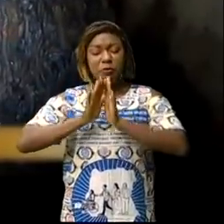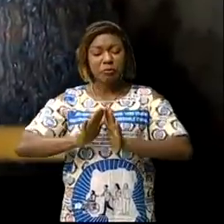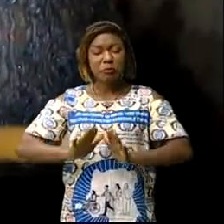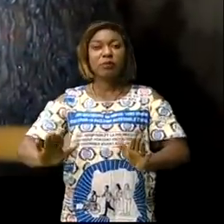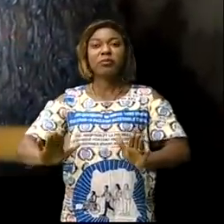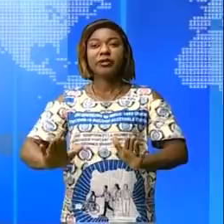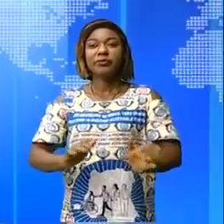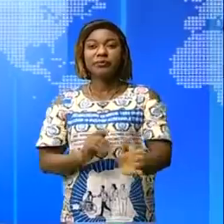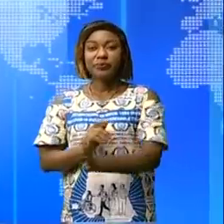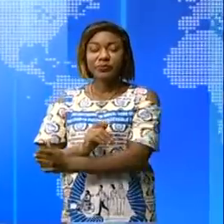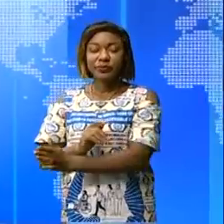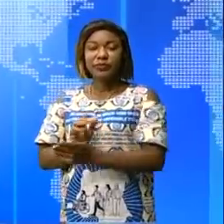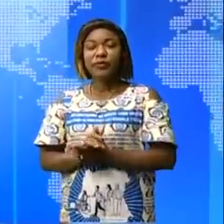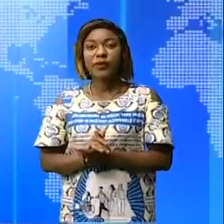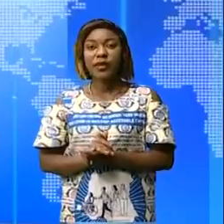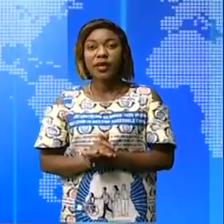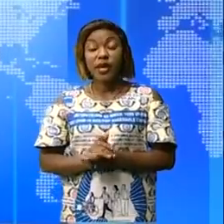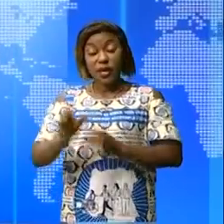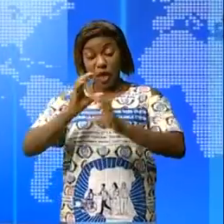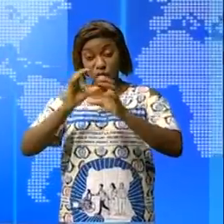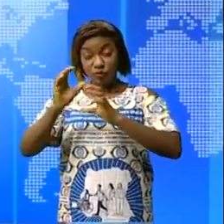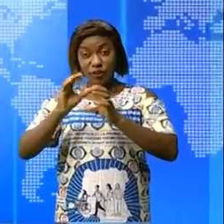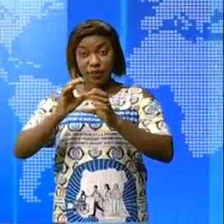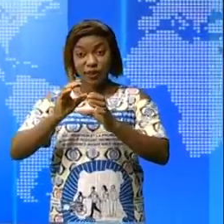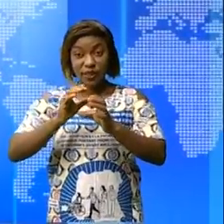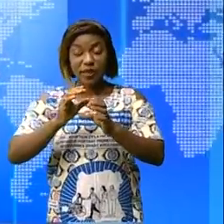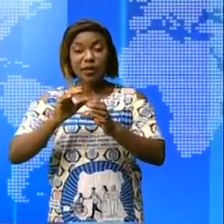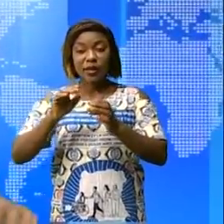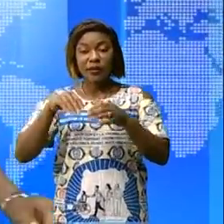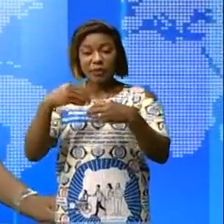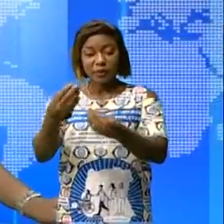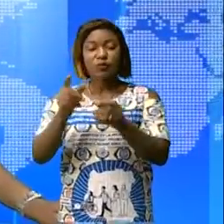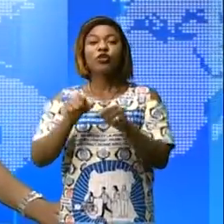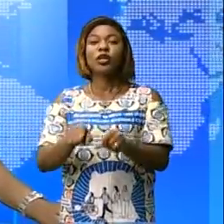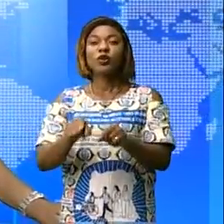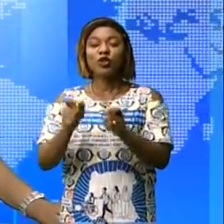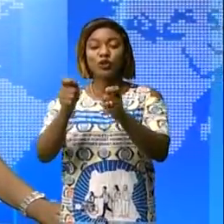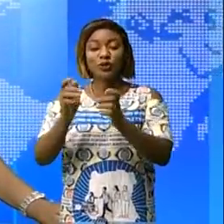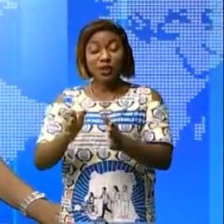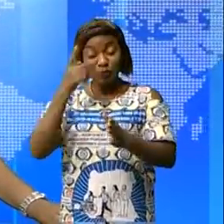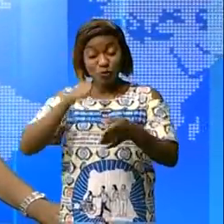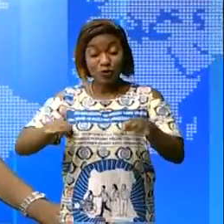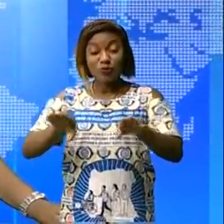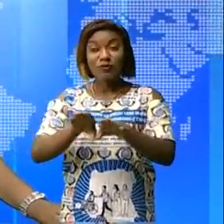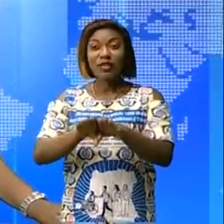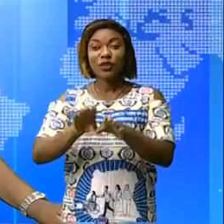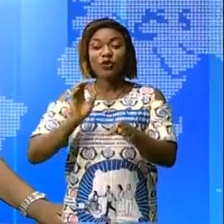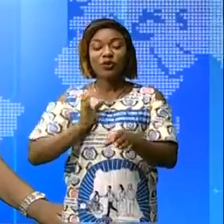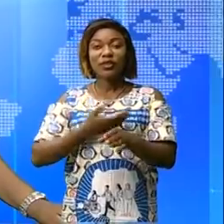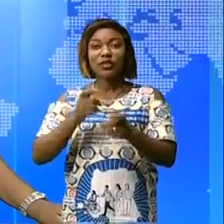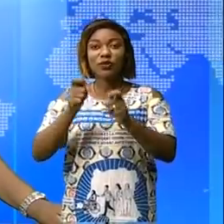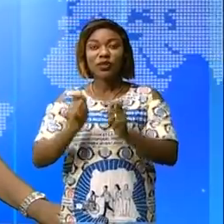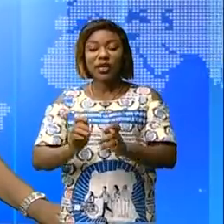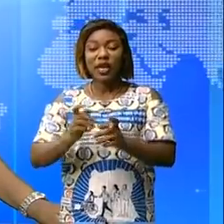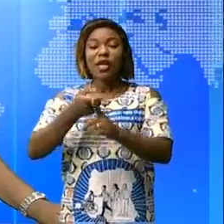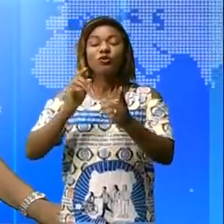d'attent et un communiqué qui vient de nous parvenir dans ce journal découvrons-le il nous vient de